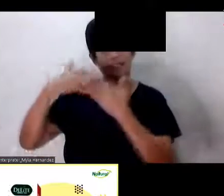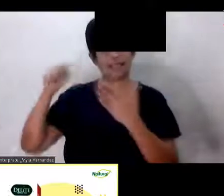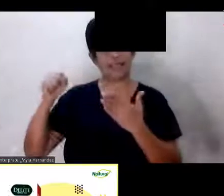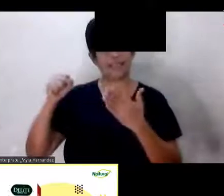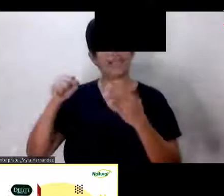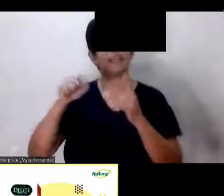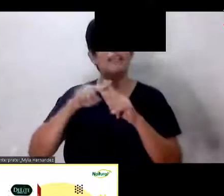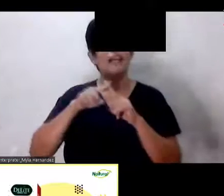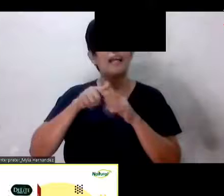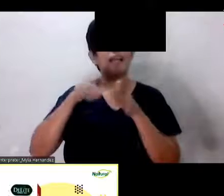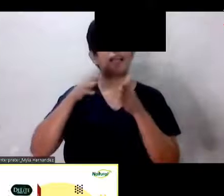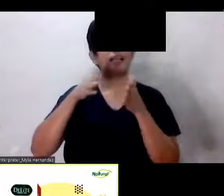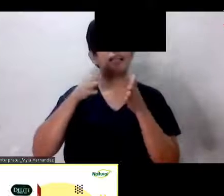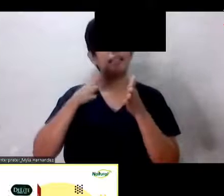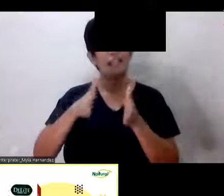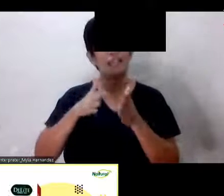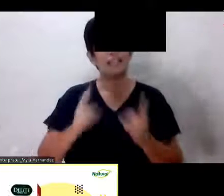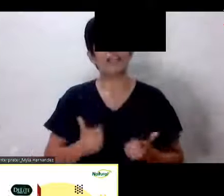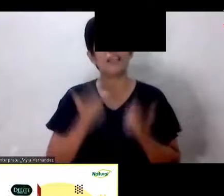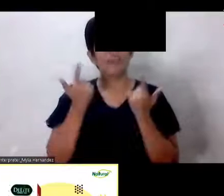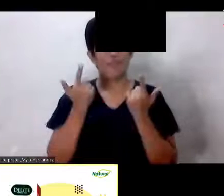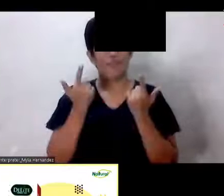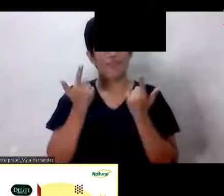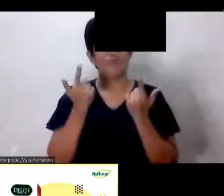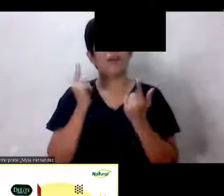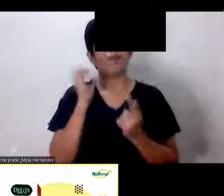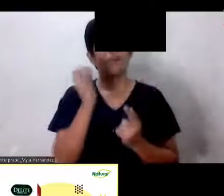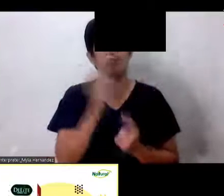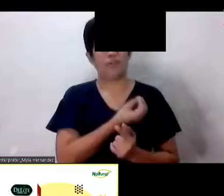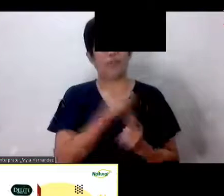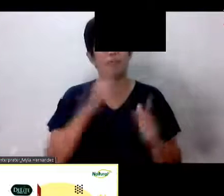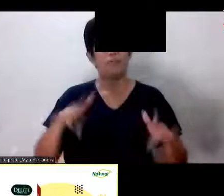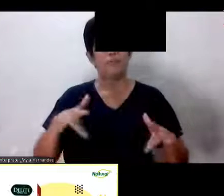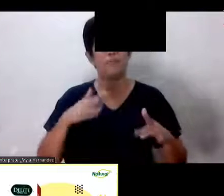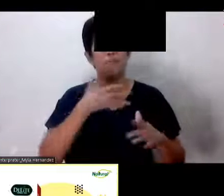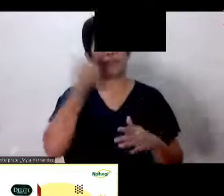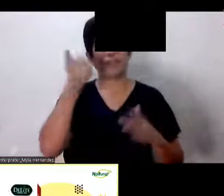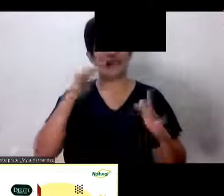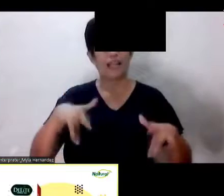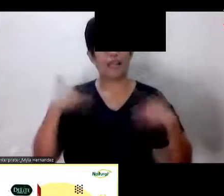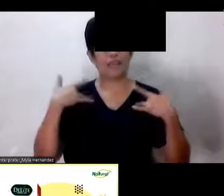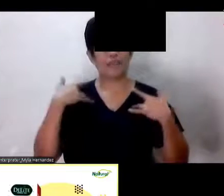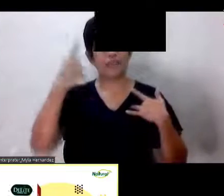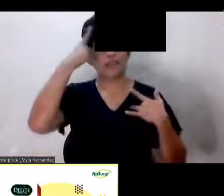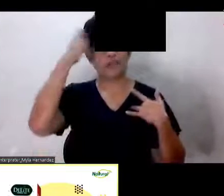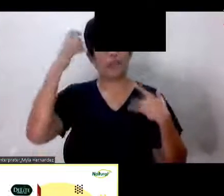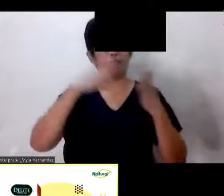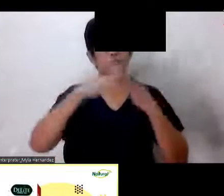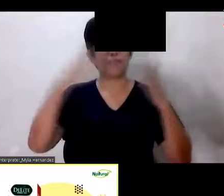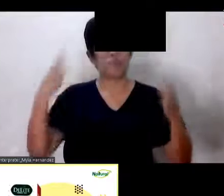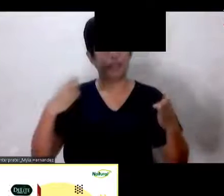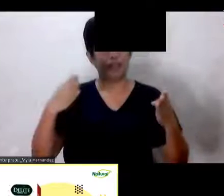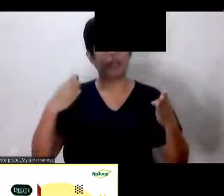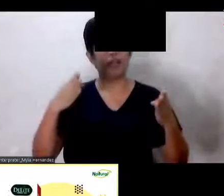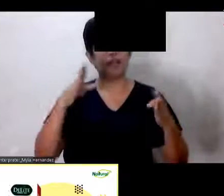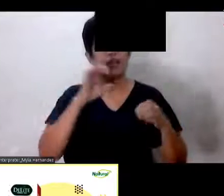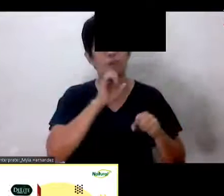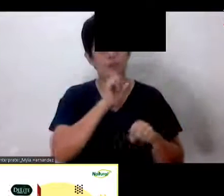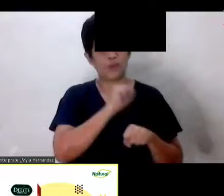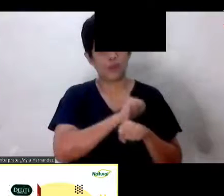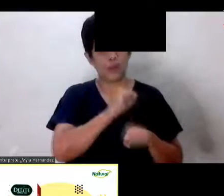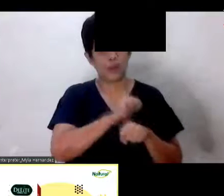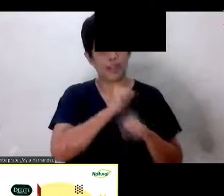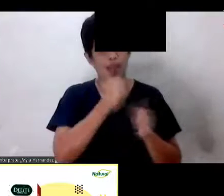But live our best life Okay Live our best life Dream big And work Every day for that